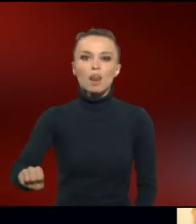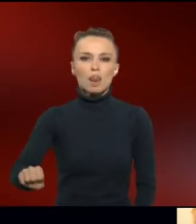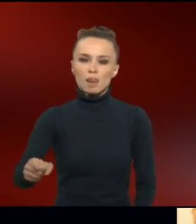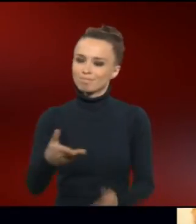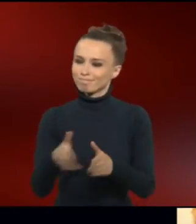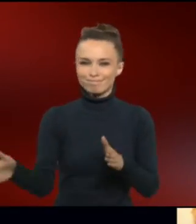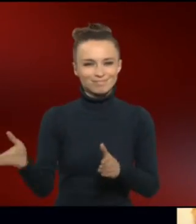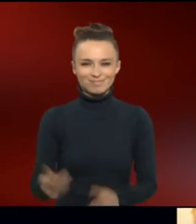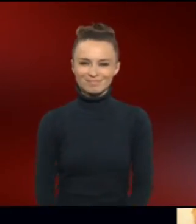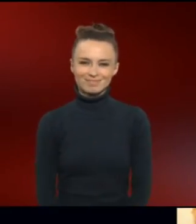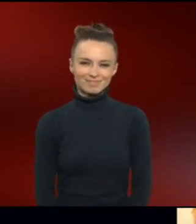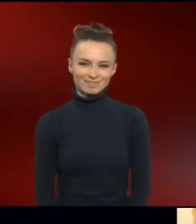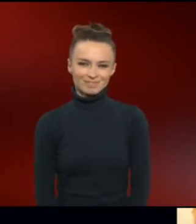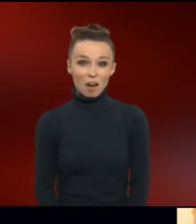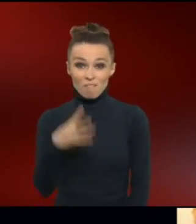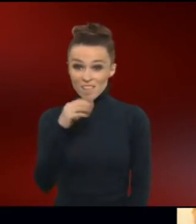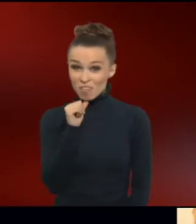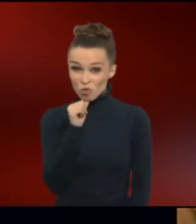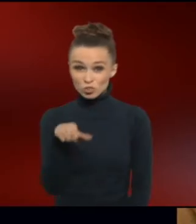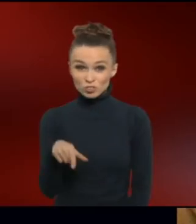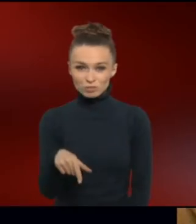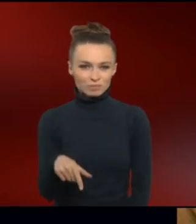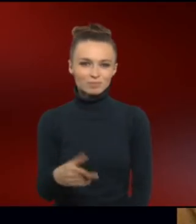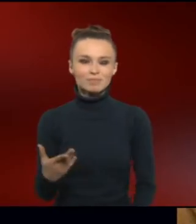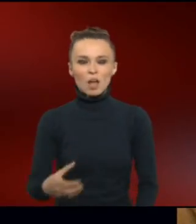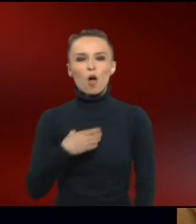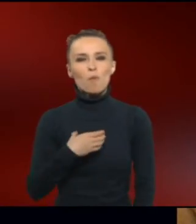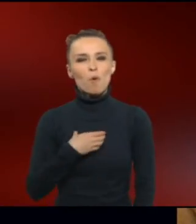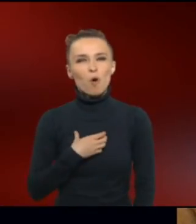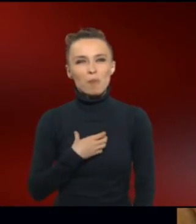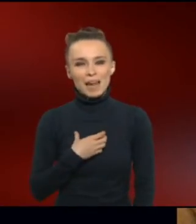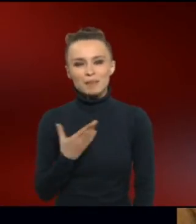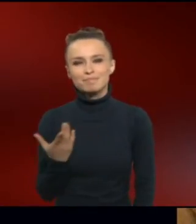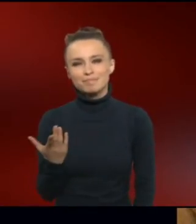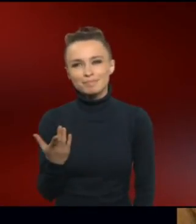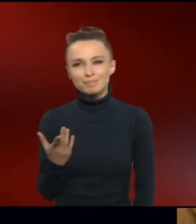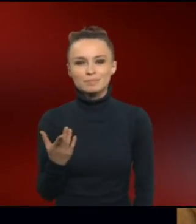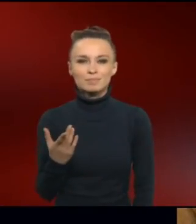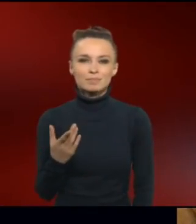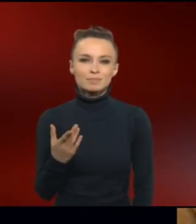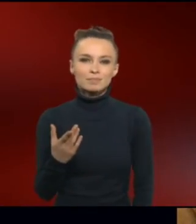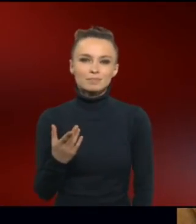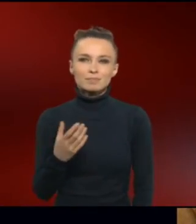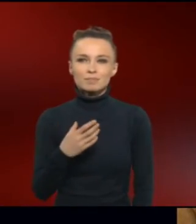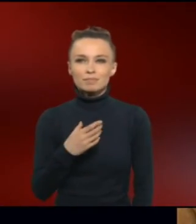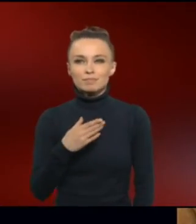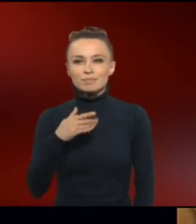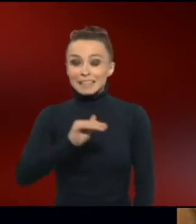Nüsse. Er scheitert. Vier Nüsse. Die Problematik ist so, dass die